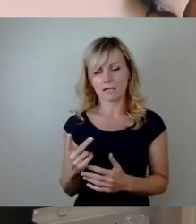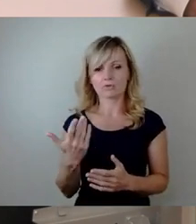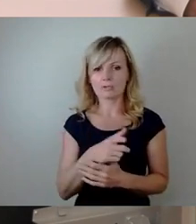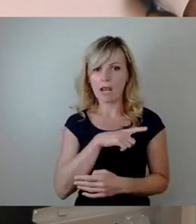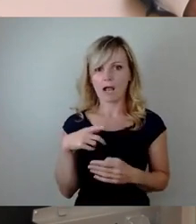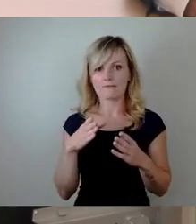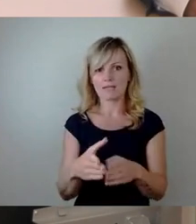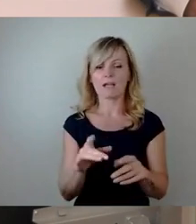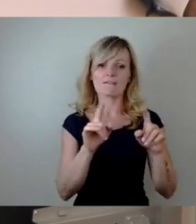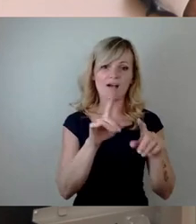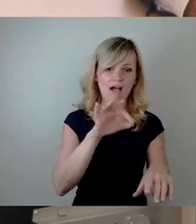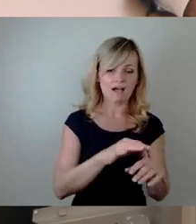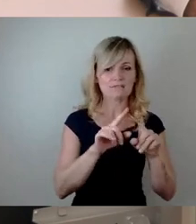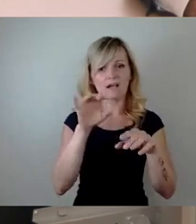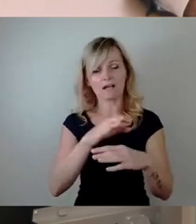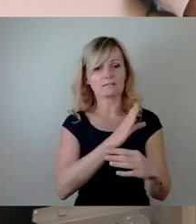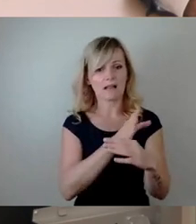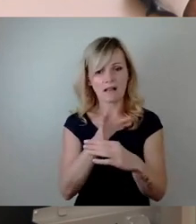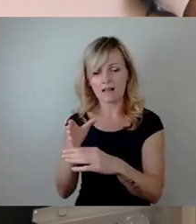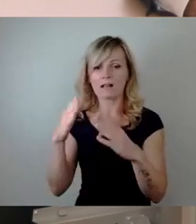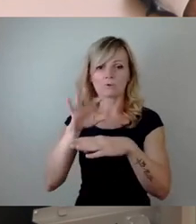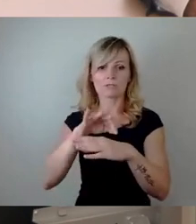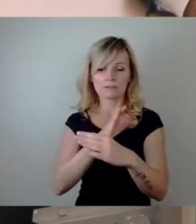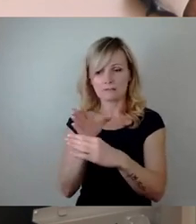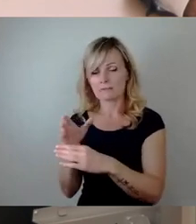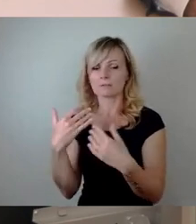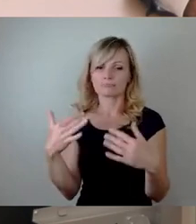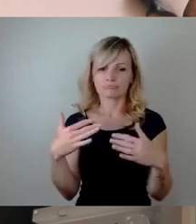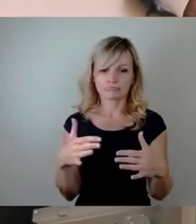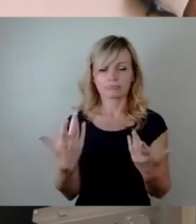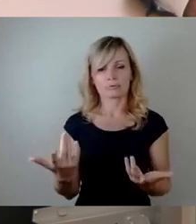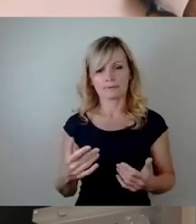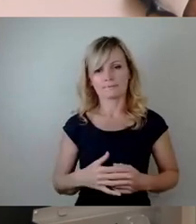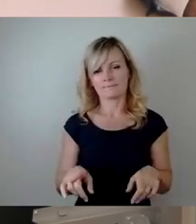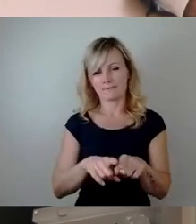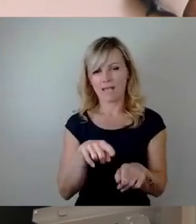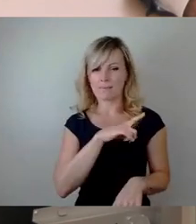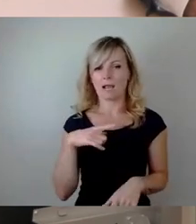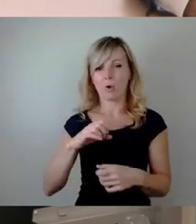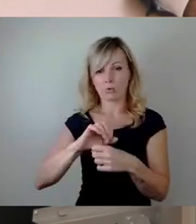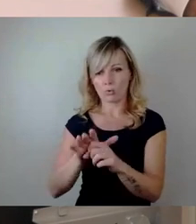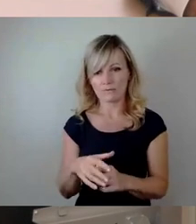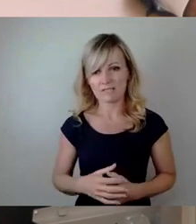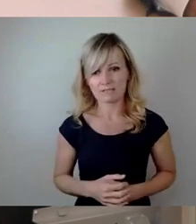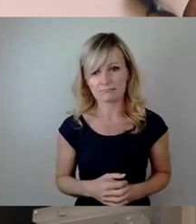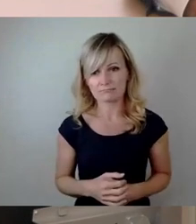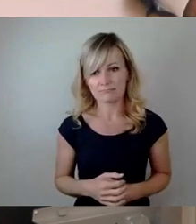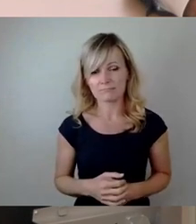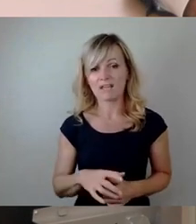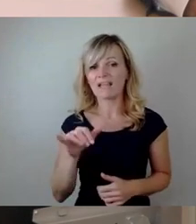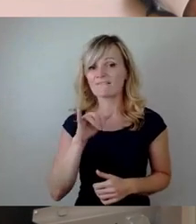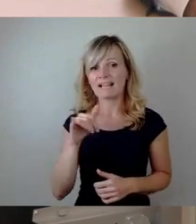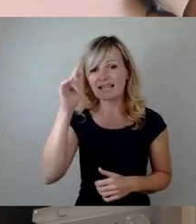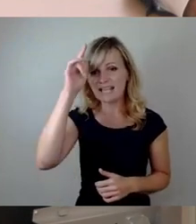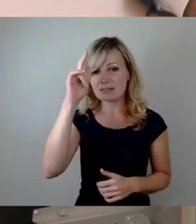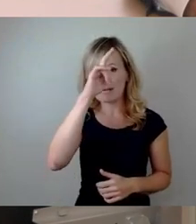Gleiches ist für diese Long-Covid zu sehen. Das heißt, welche Expertise und